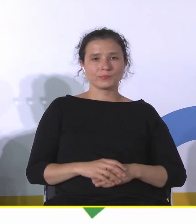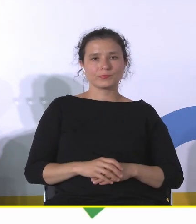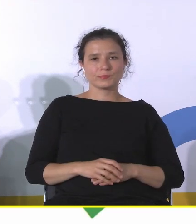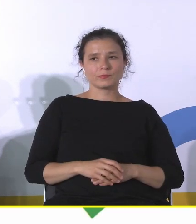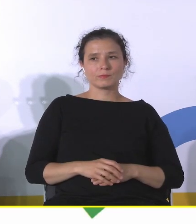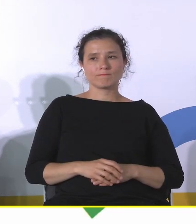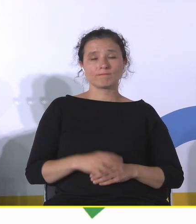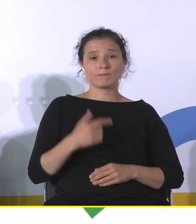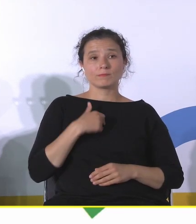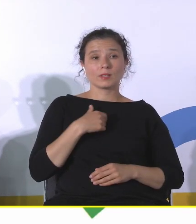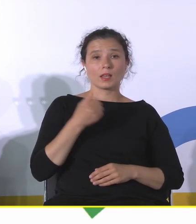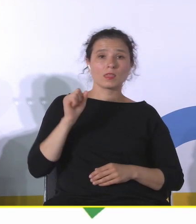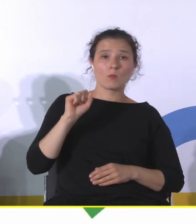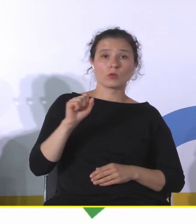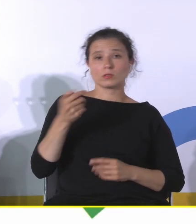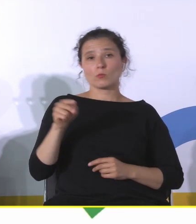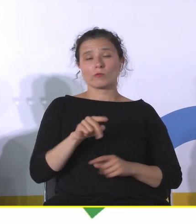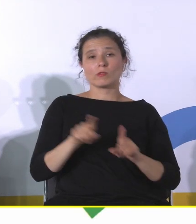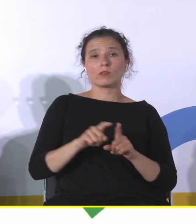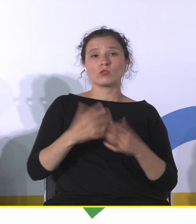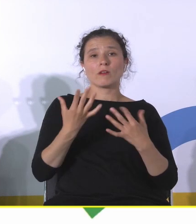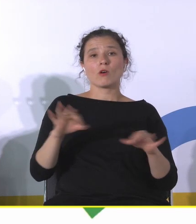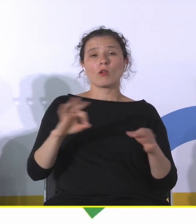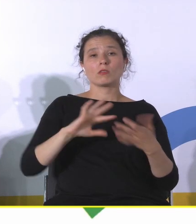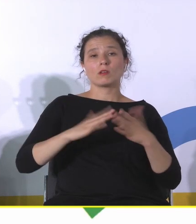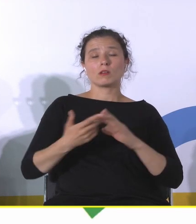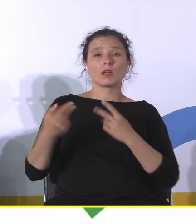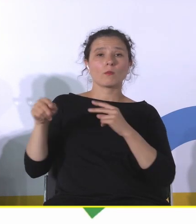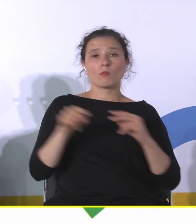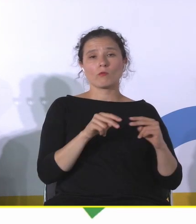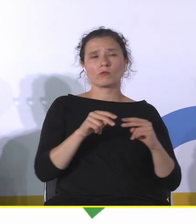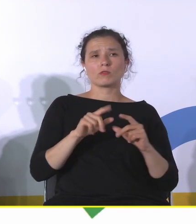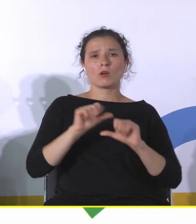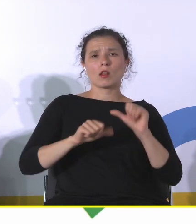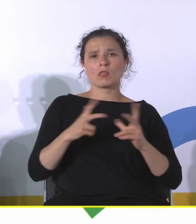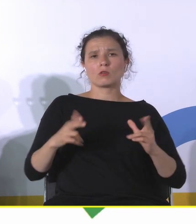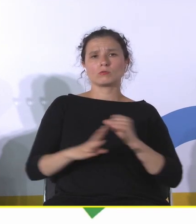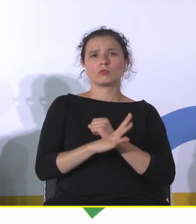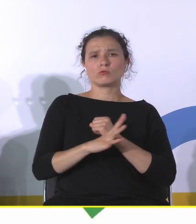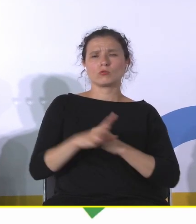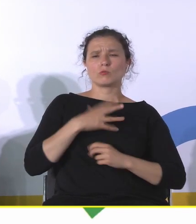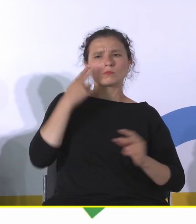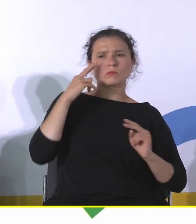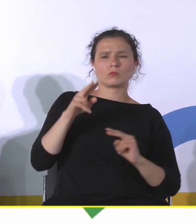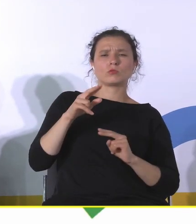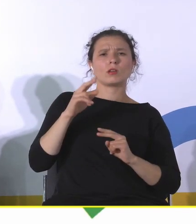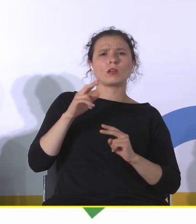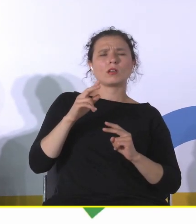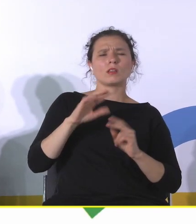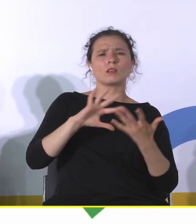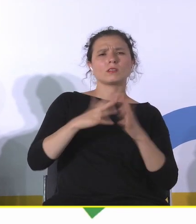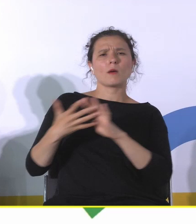demokracji i wolnego rynku w latach 90. to było takie spostrzeżenie, że te obiekty zabytkowe, które miały głównie znaczenie